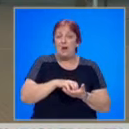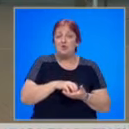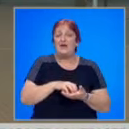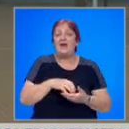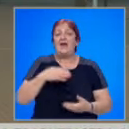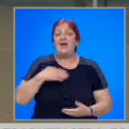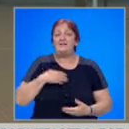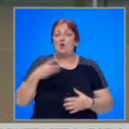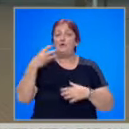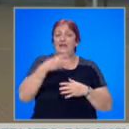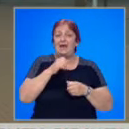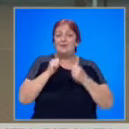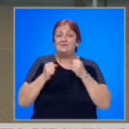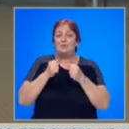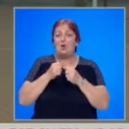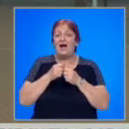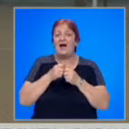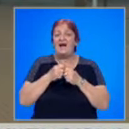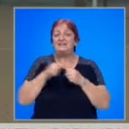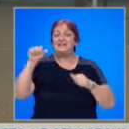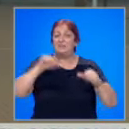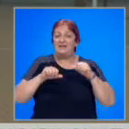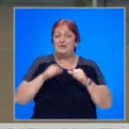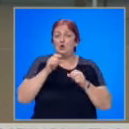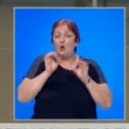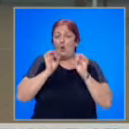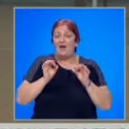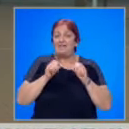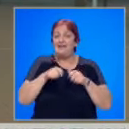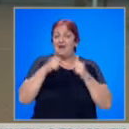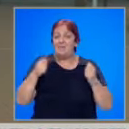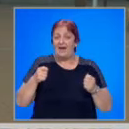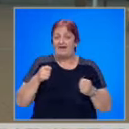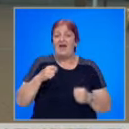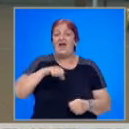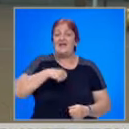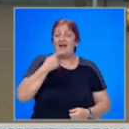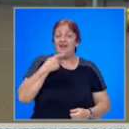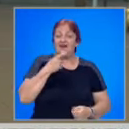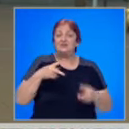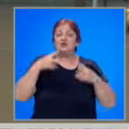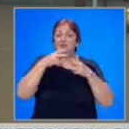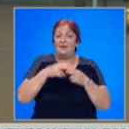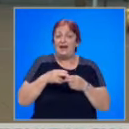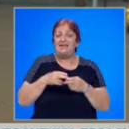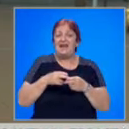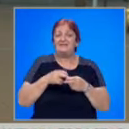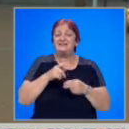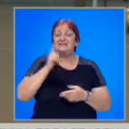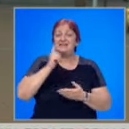своите екипи за борба с бедствията. Относно конкретните мерки, премиерът посочи, че се прекратява с